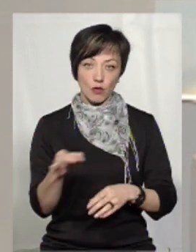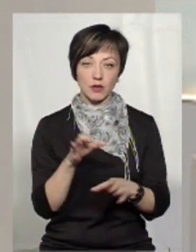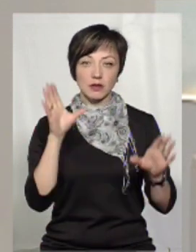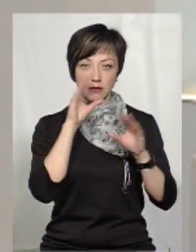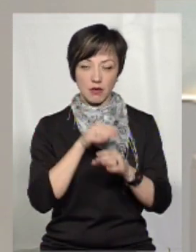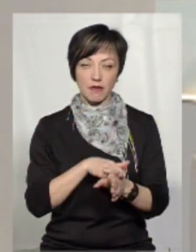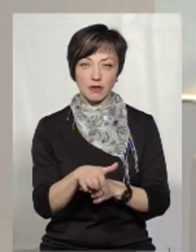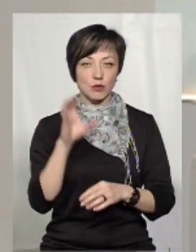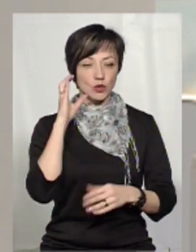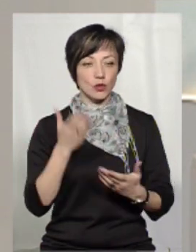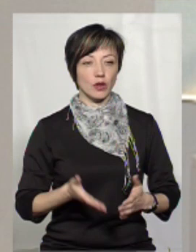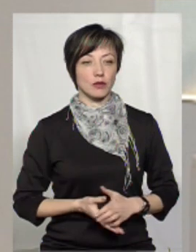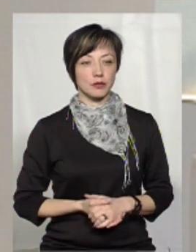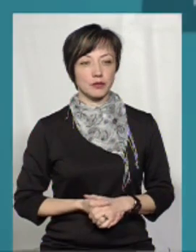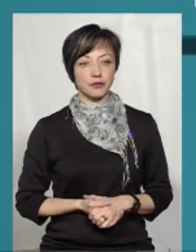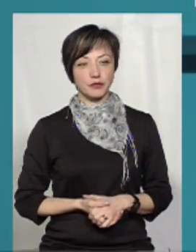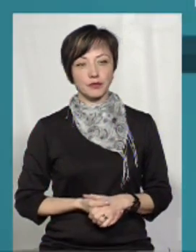області справились, послухаємо.